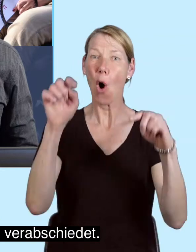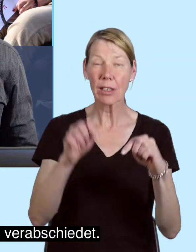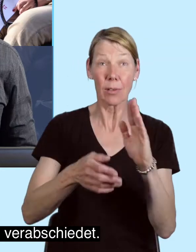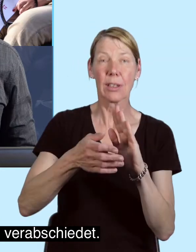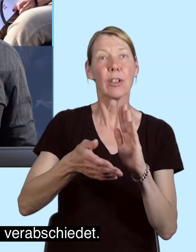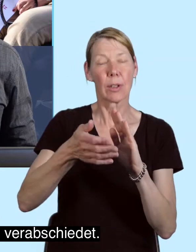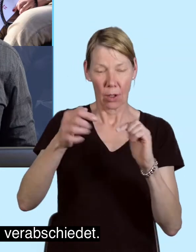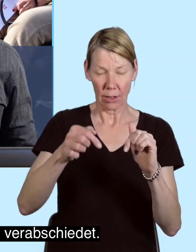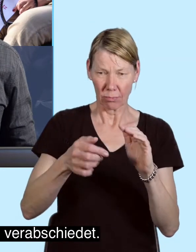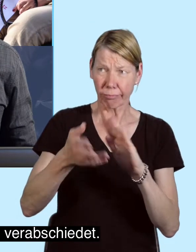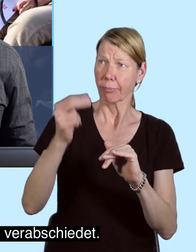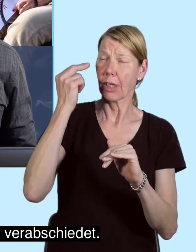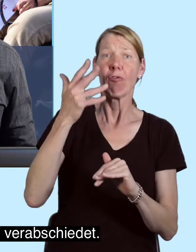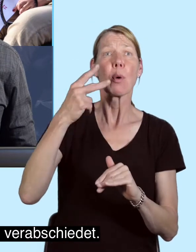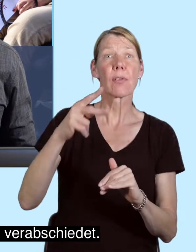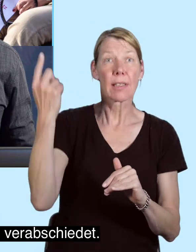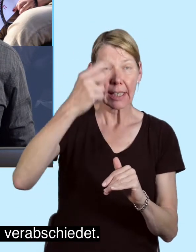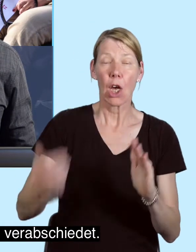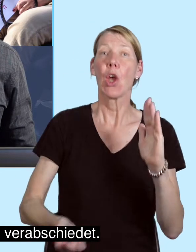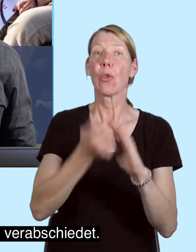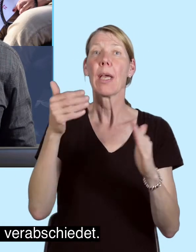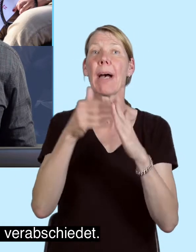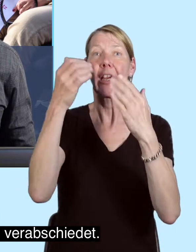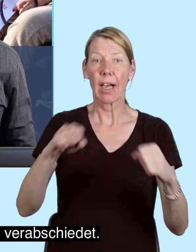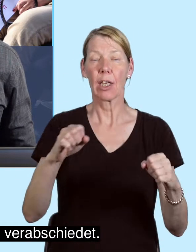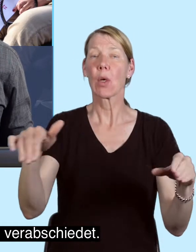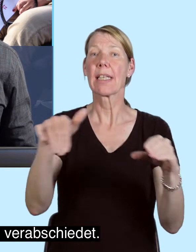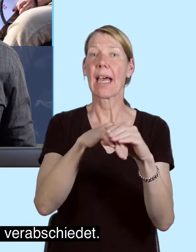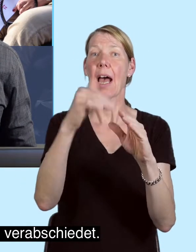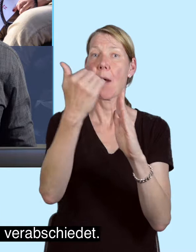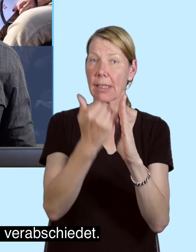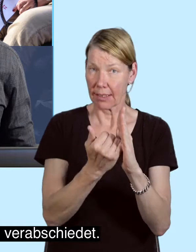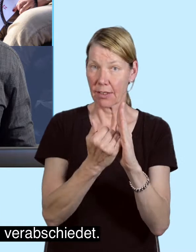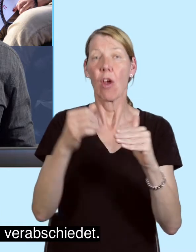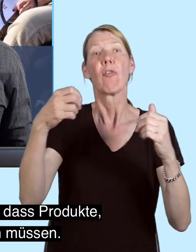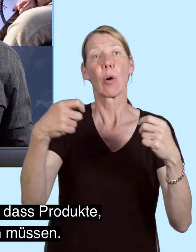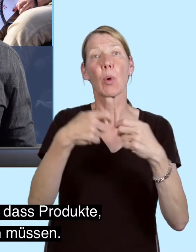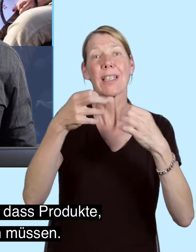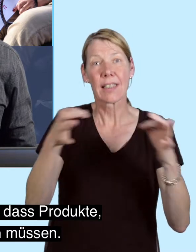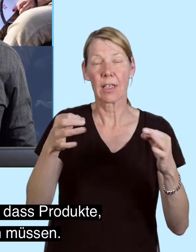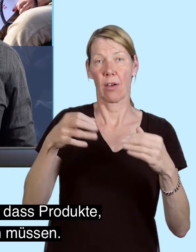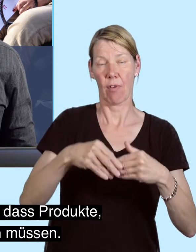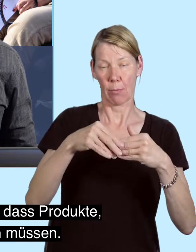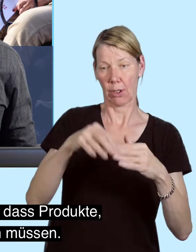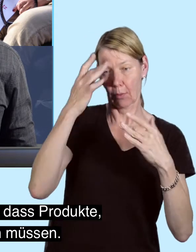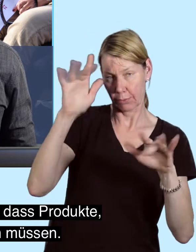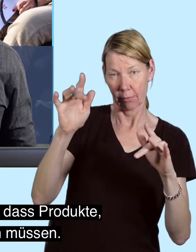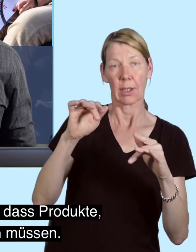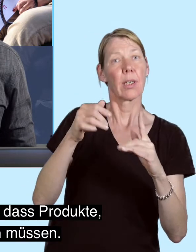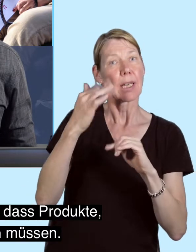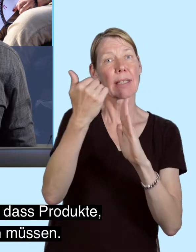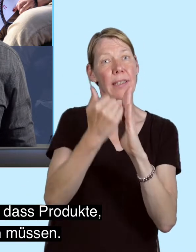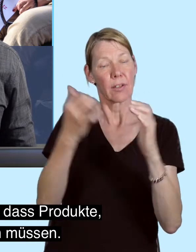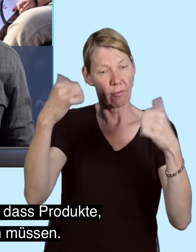Heute vor 25 Jahren wurde das neue Barrierefreiheits und Teilhabegesetz vom Bundestag verabschiedet. Damit wurde die gesetzliche